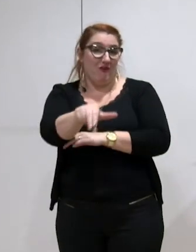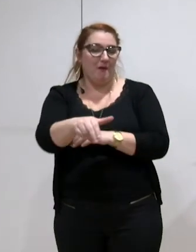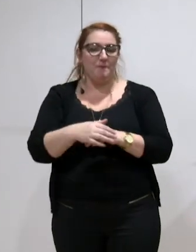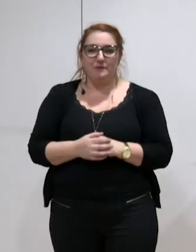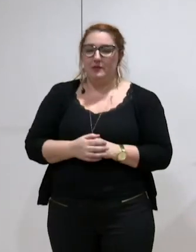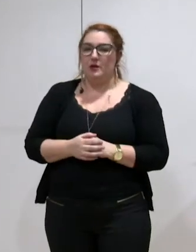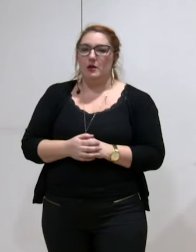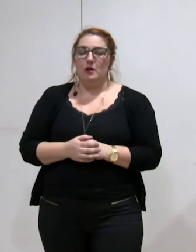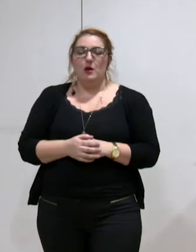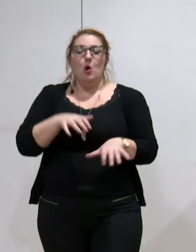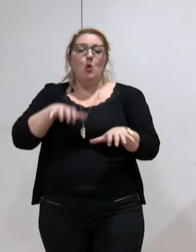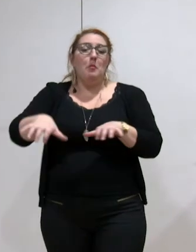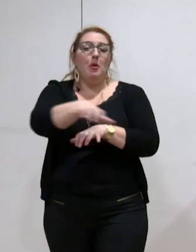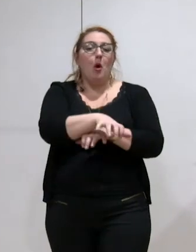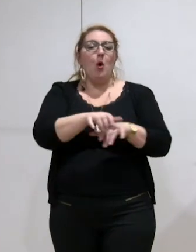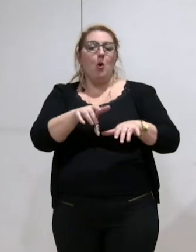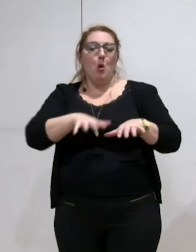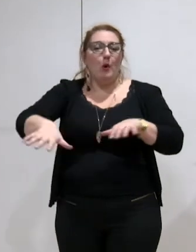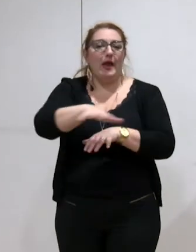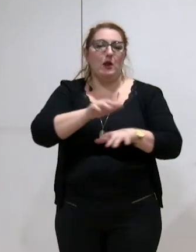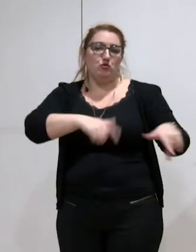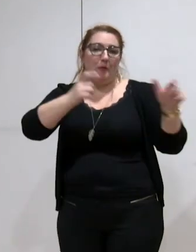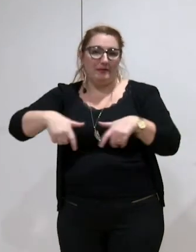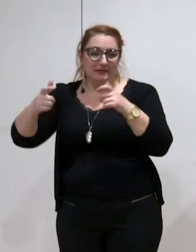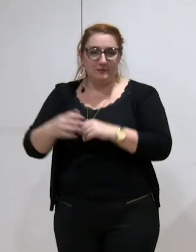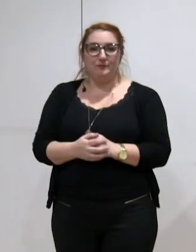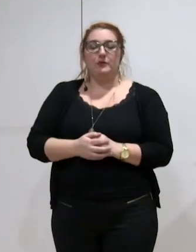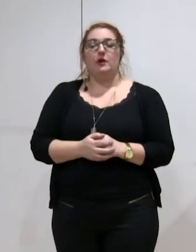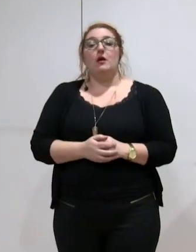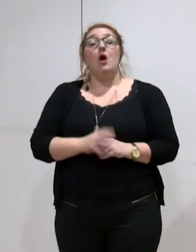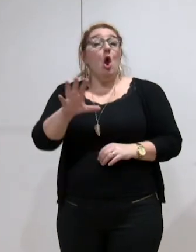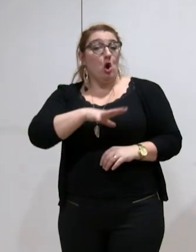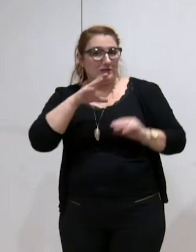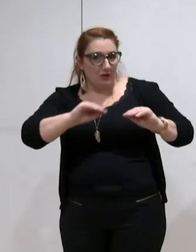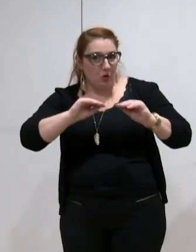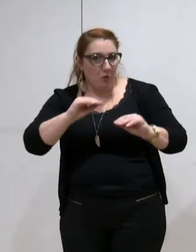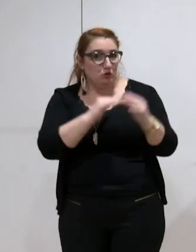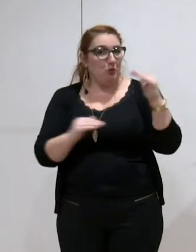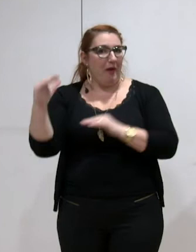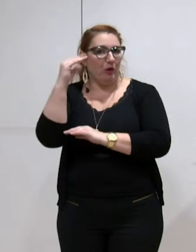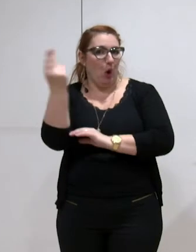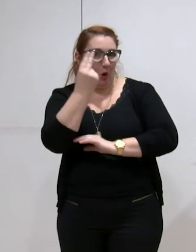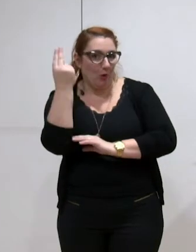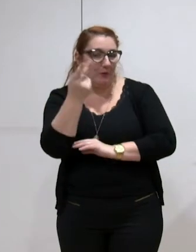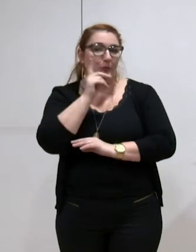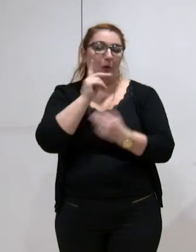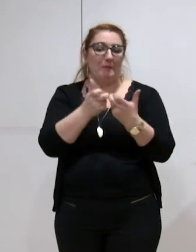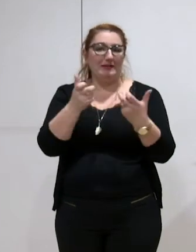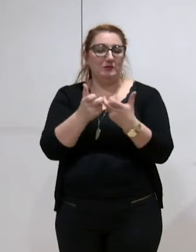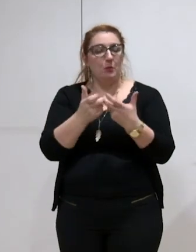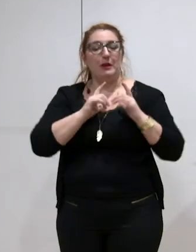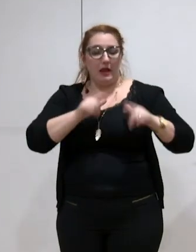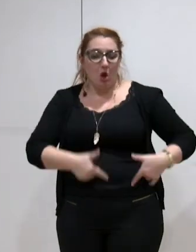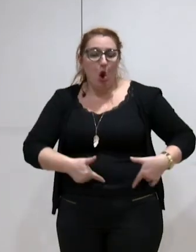pour une part, spécificité ici, donc à l'enseignement supérieur, puisque l'école supérieure d'art et de design